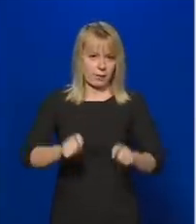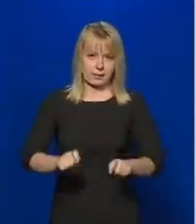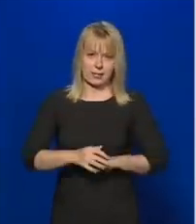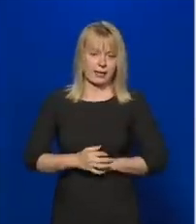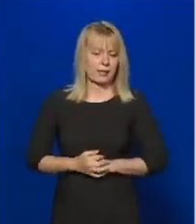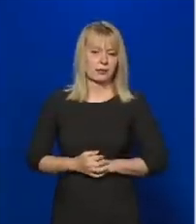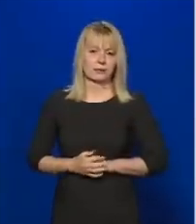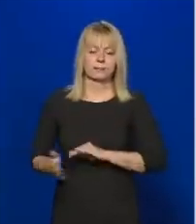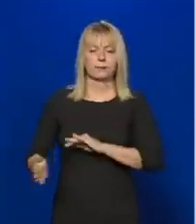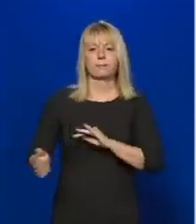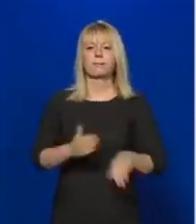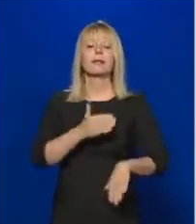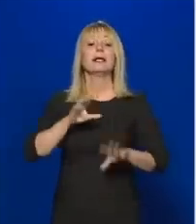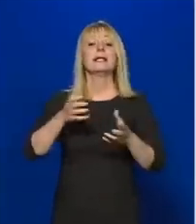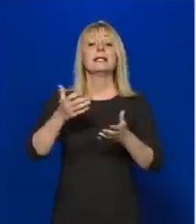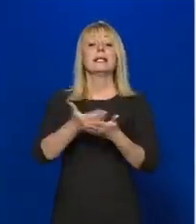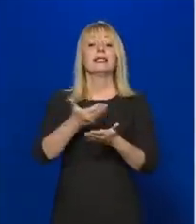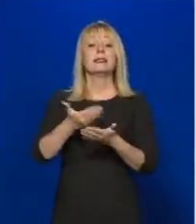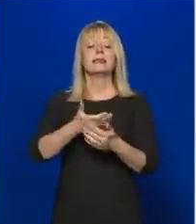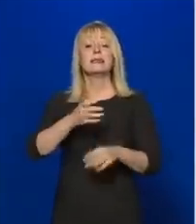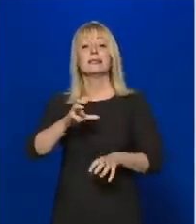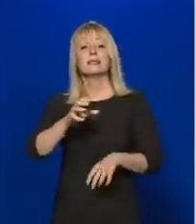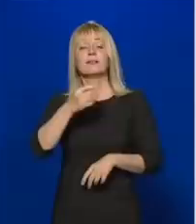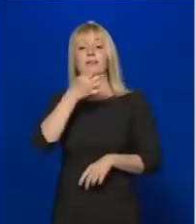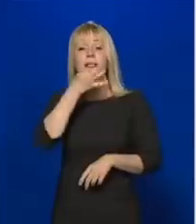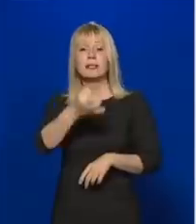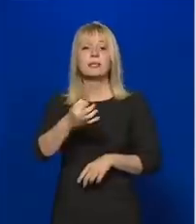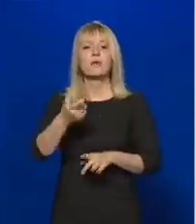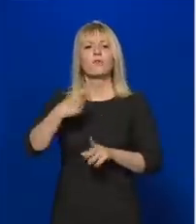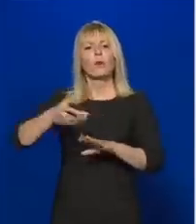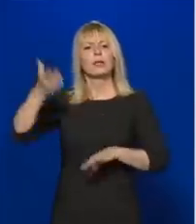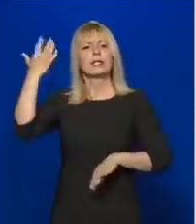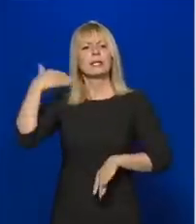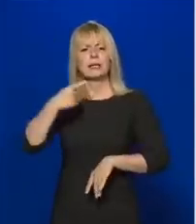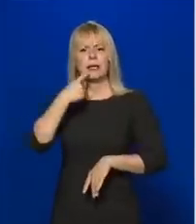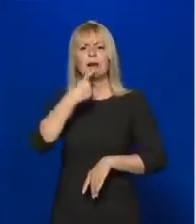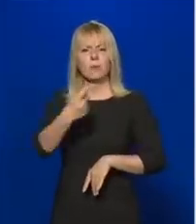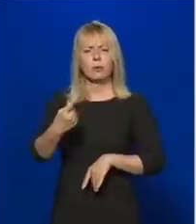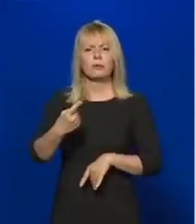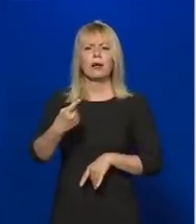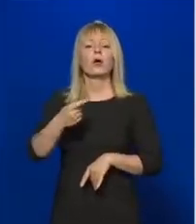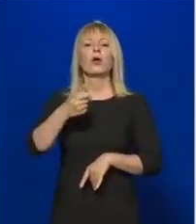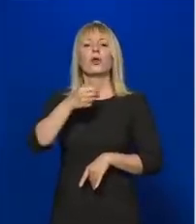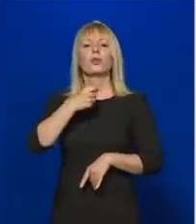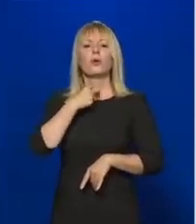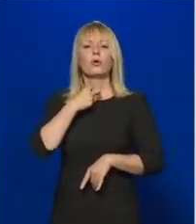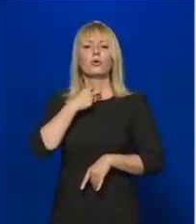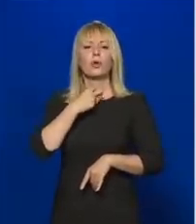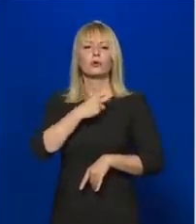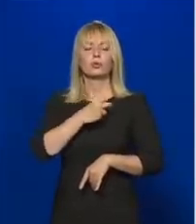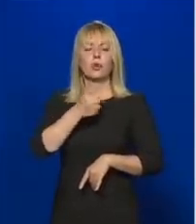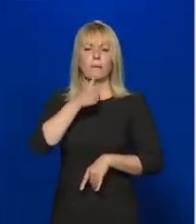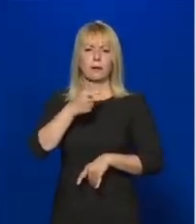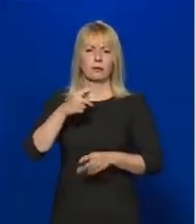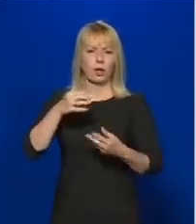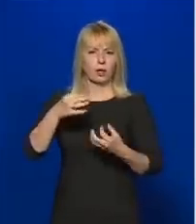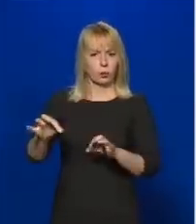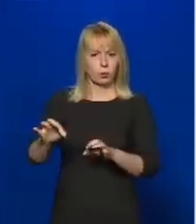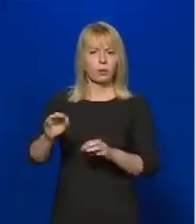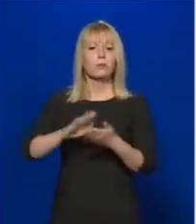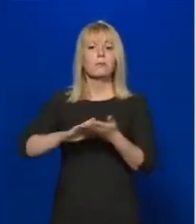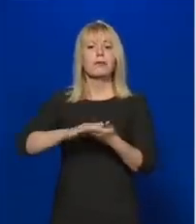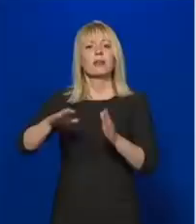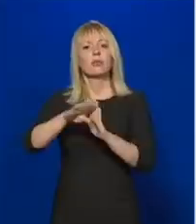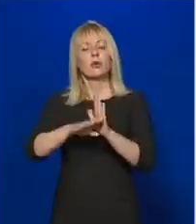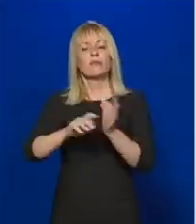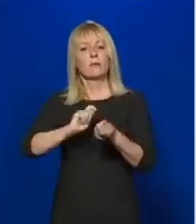Azt kérdezi még a Hír TV, hogy szó volt korábban arról, hogy törvénymódosítás készülhet a gyöngyöspatai ügy kapcsán. Ha készül ilyen, milyen tartalommal,